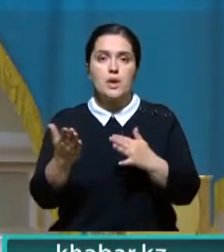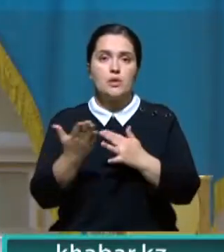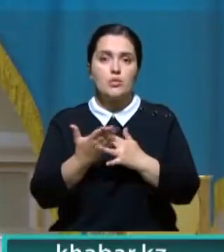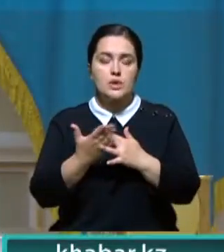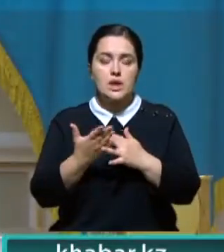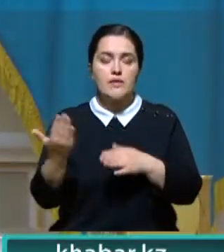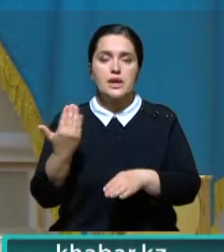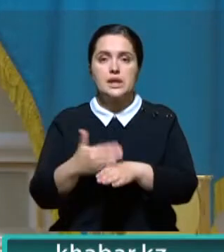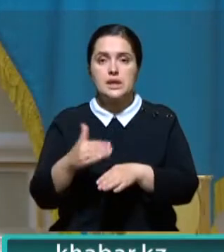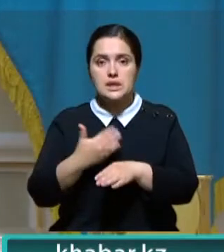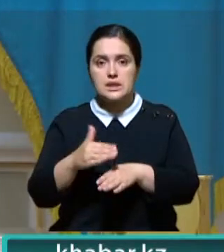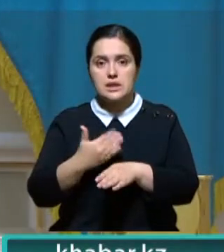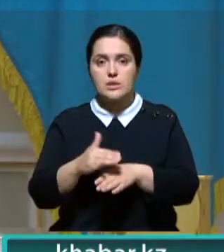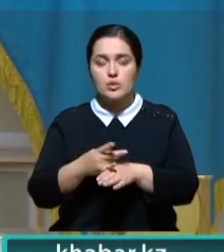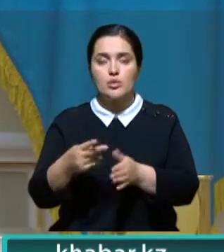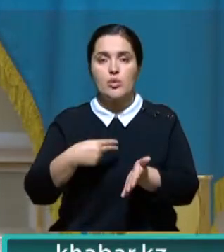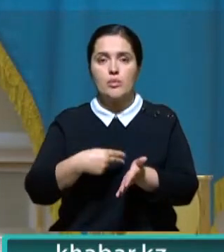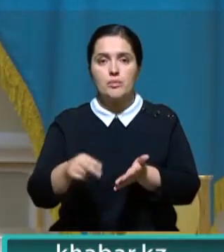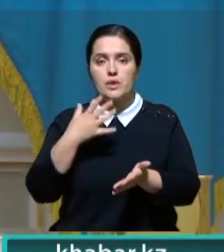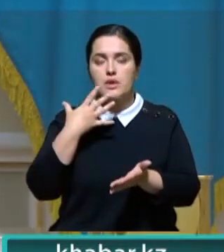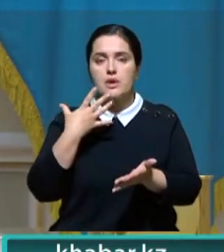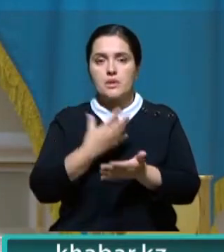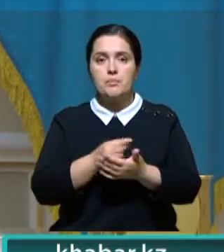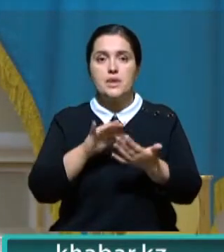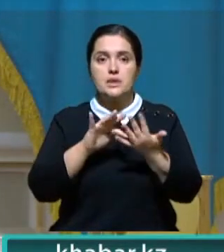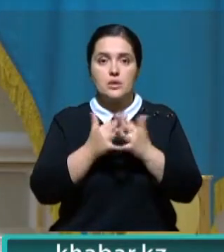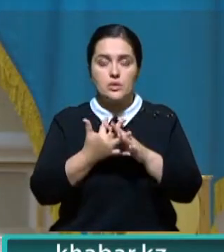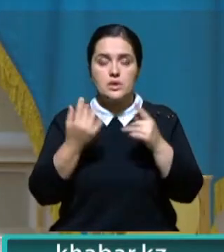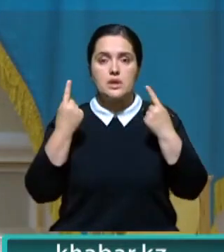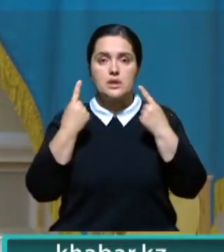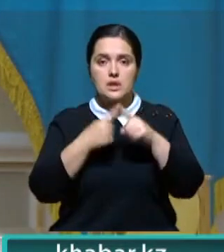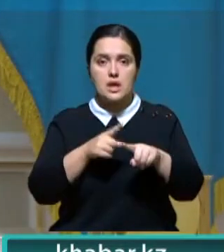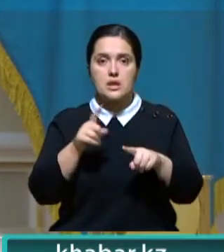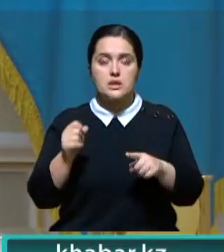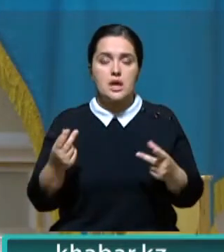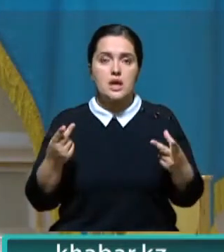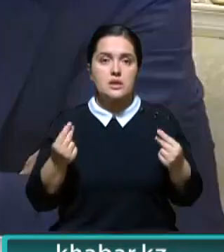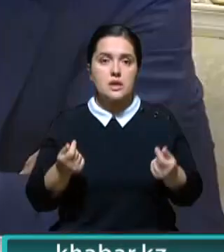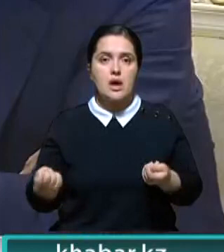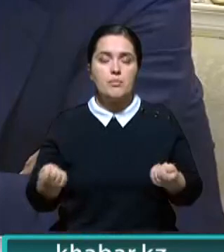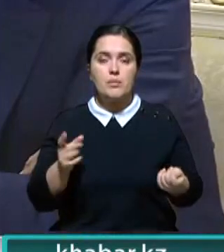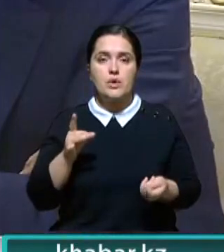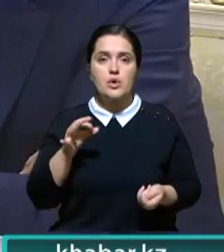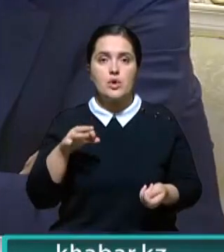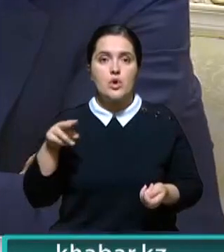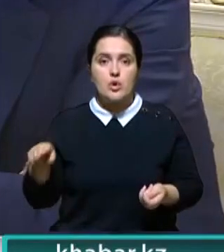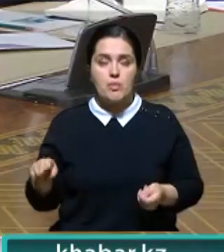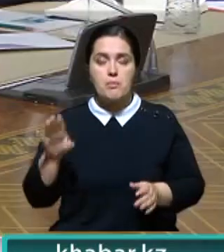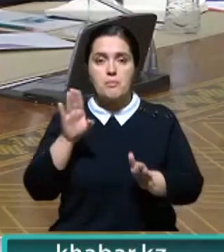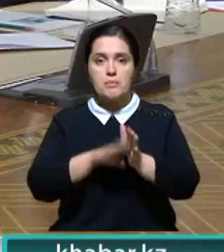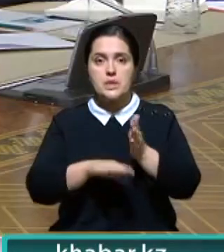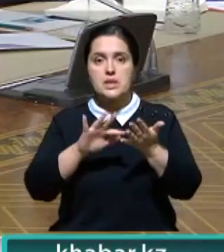кредитования с целью приобретения отечественной сирхозтехники за счет средств оператора РОП. Без развитого